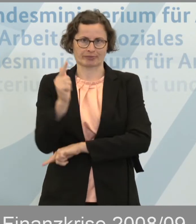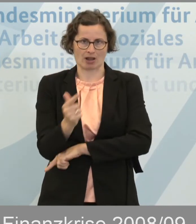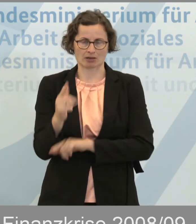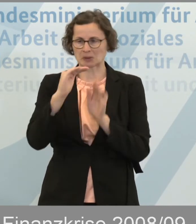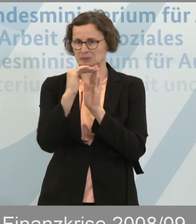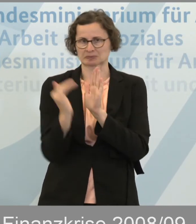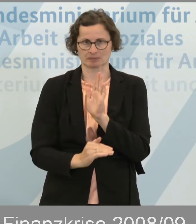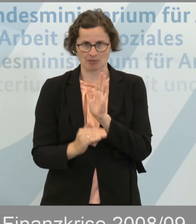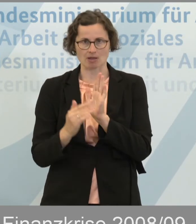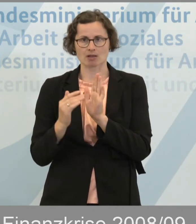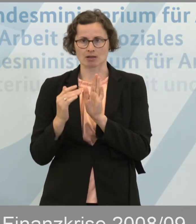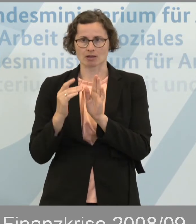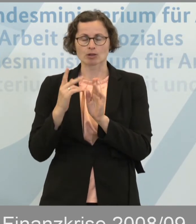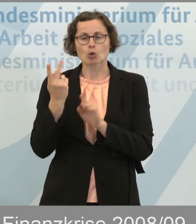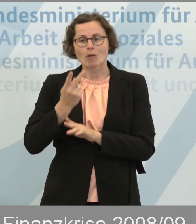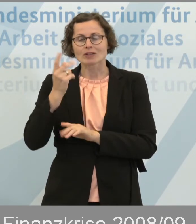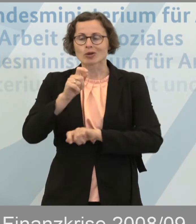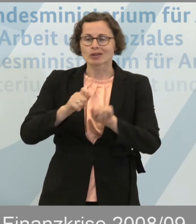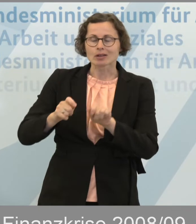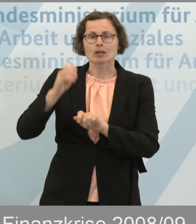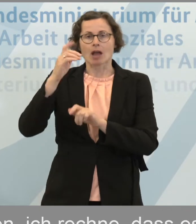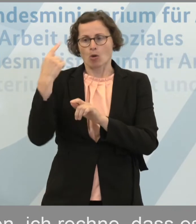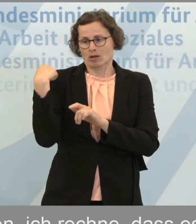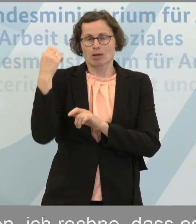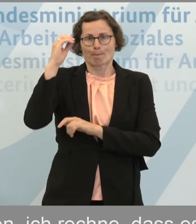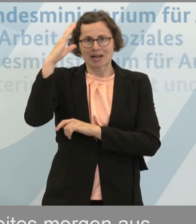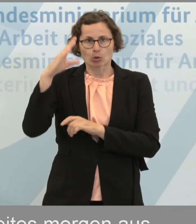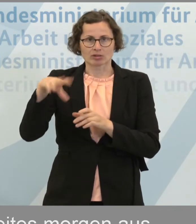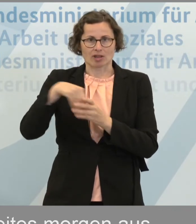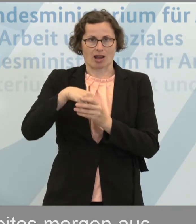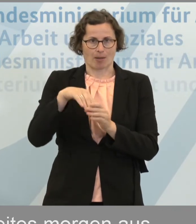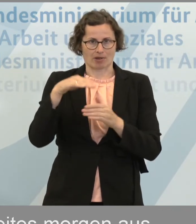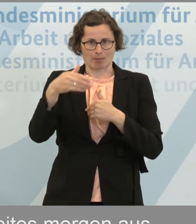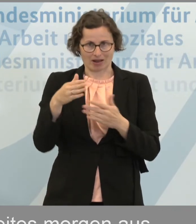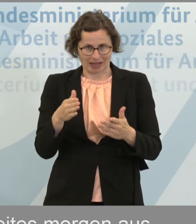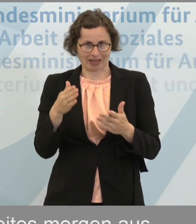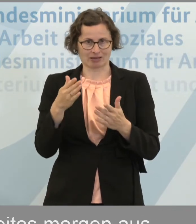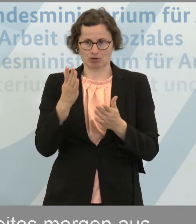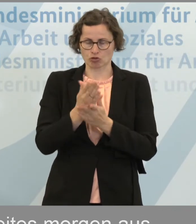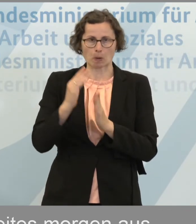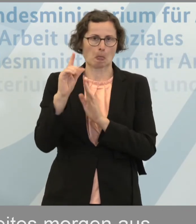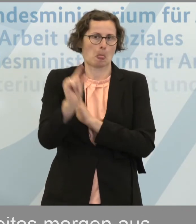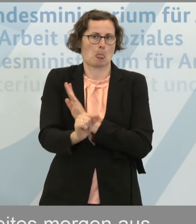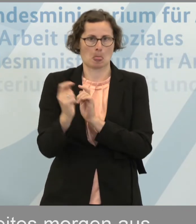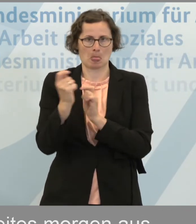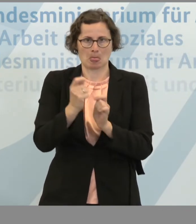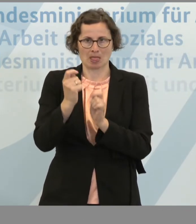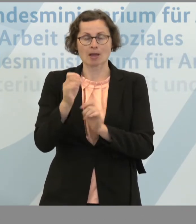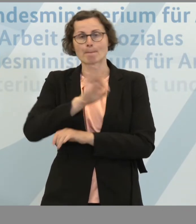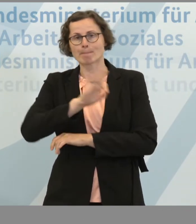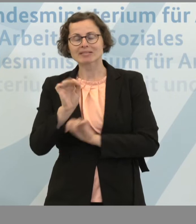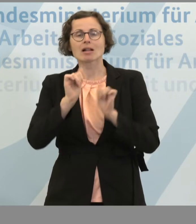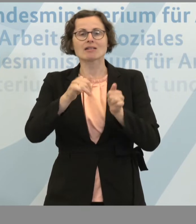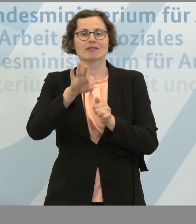ohnehin beim Bildungs und Teilhabe-Paket gegeben hätte, sie hätten direkte Hilfen an die Familien aufstocken sollen.